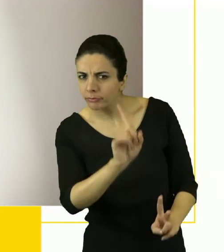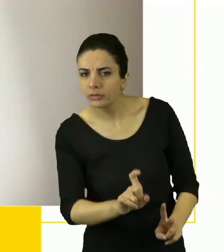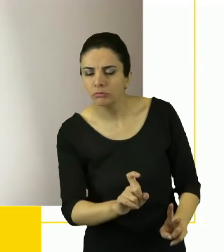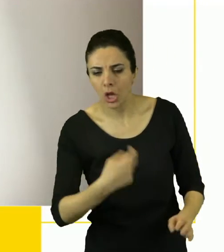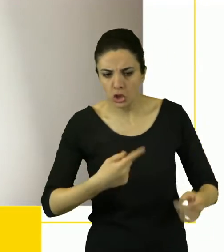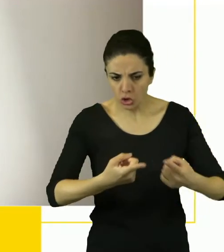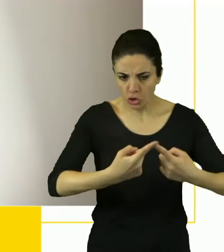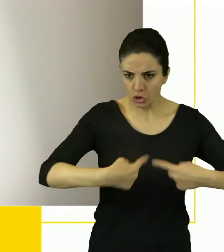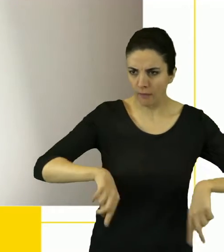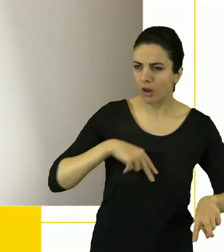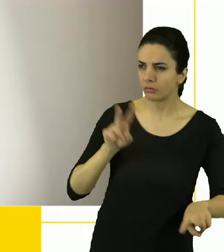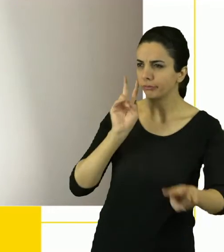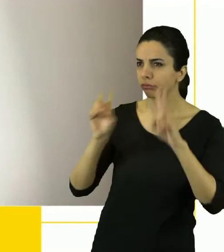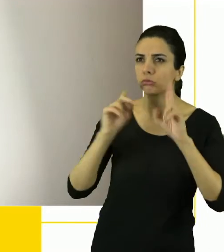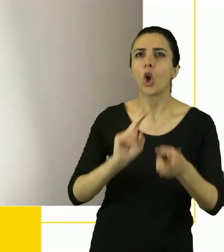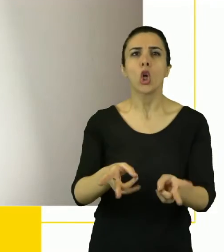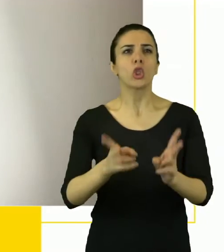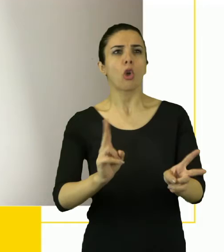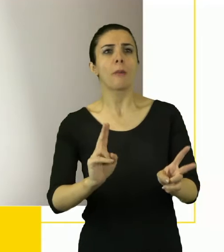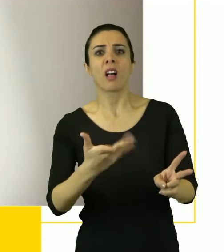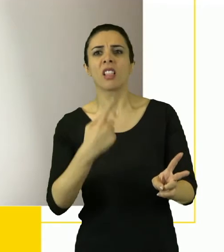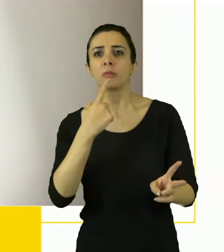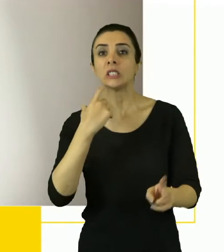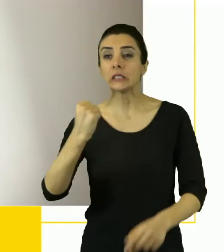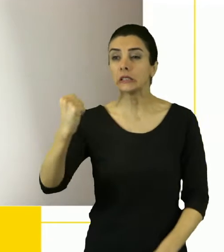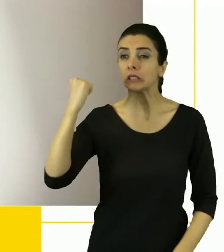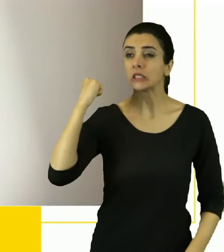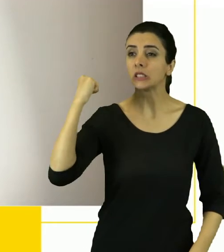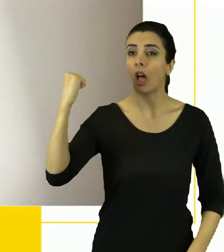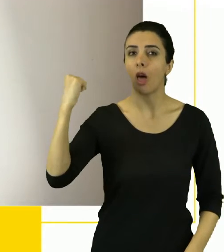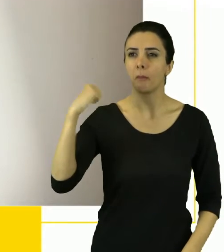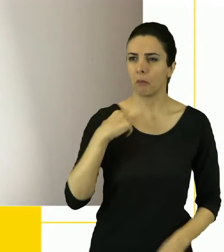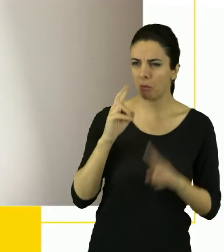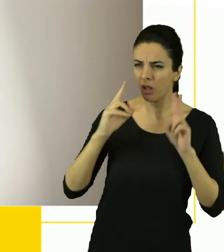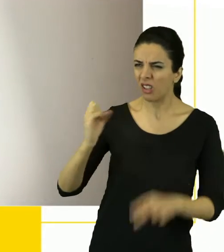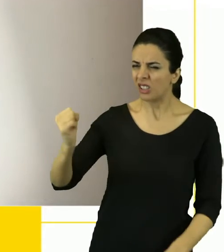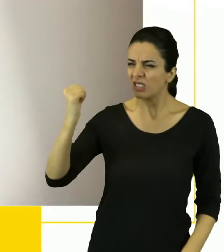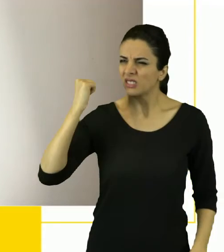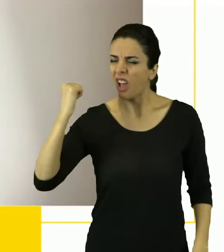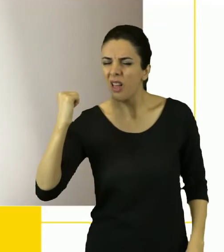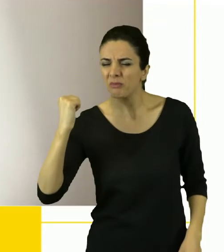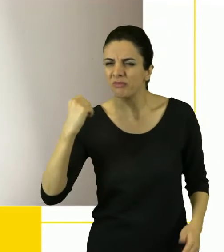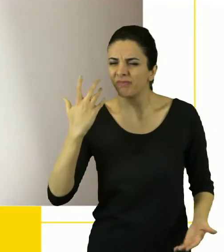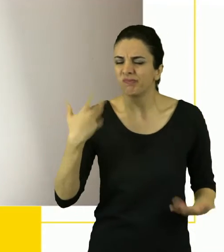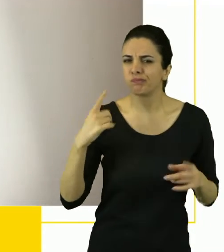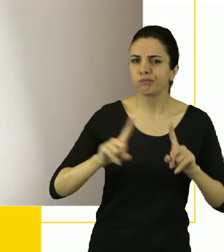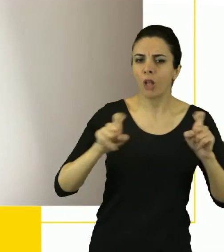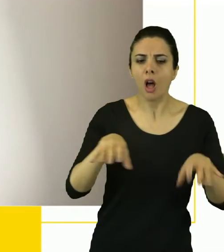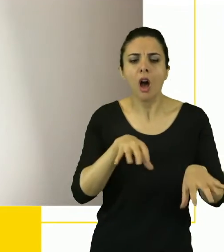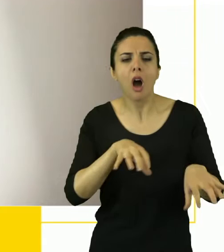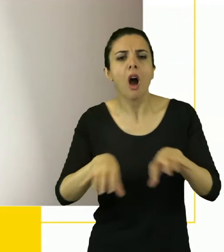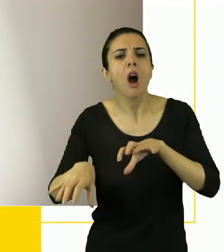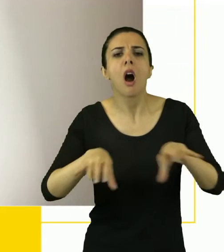çevremizdeki normal dediğimiz şeyin sağlamcı bir yaklaşımın ürünü olduğunu sorgulamamız gerekiyor. Ayrımcılık konusunda ayrımcılığı